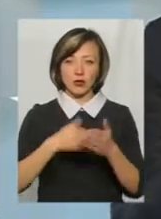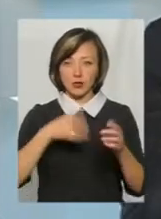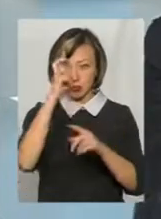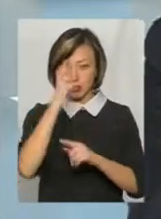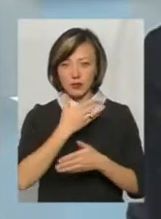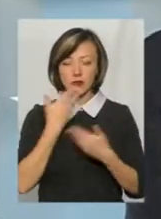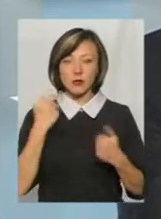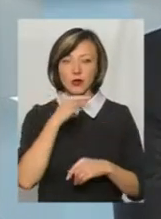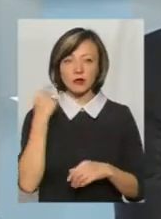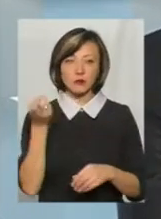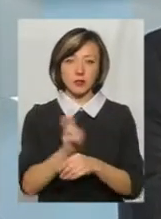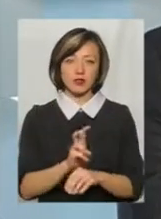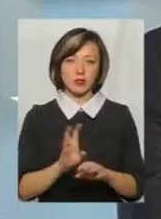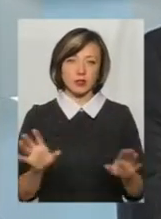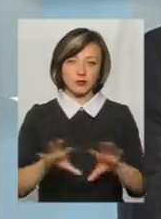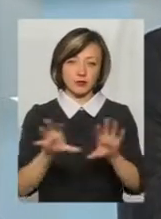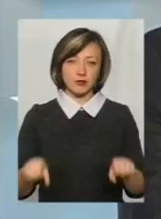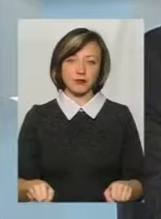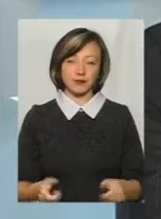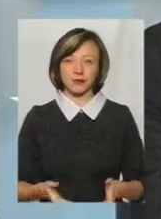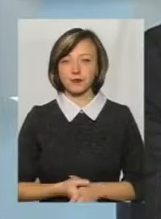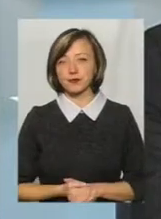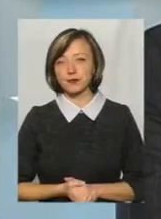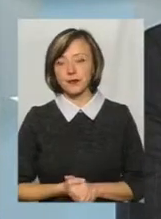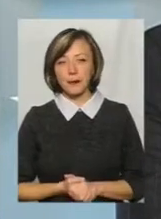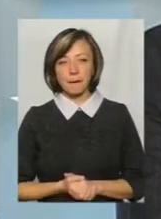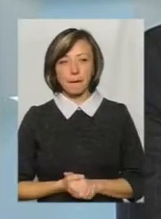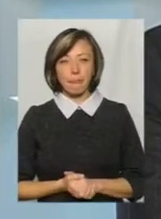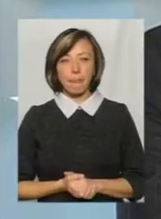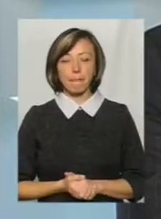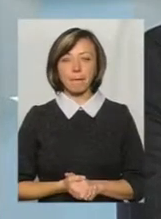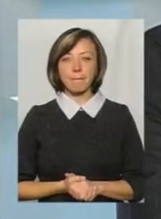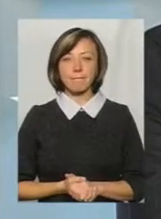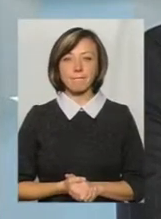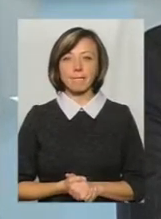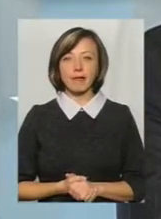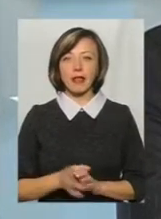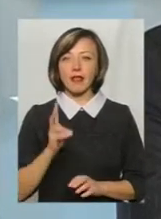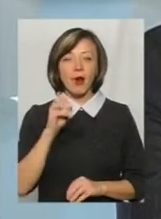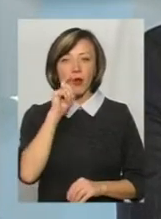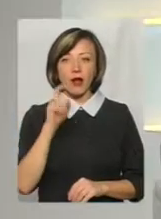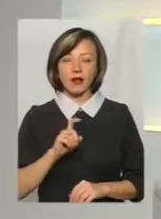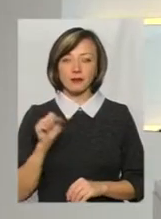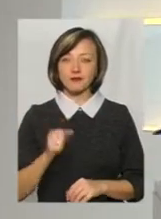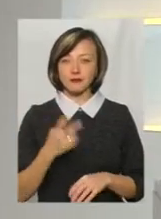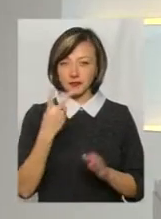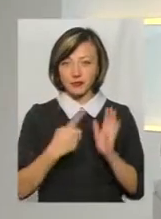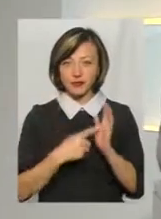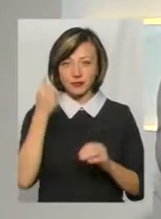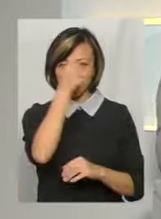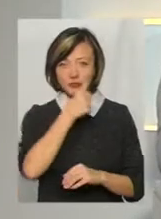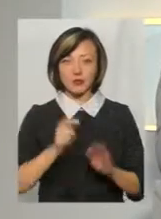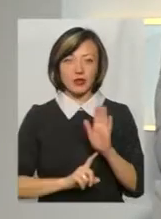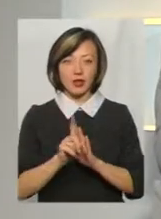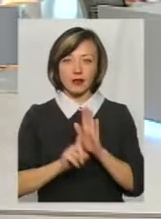росіяни і знов ми не Україна. Але починати з себе може, ми це чуємо по суті 26 років, і починаємо і